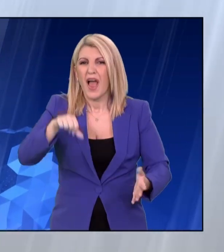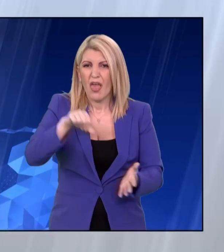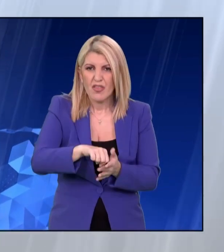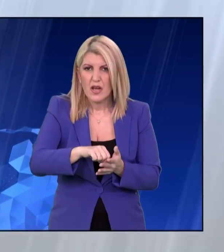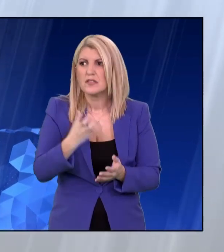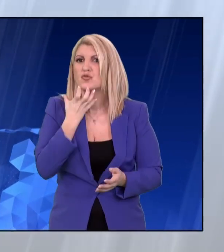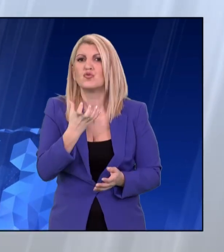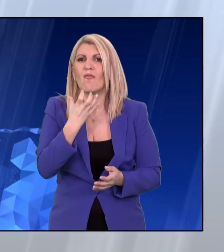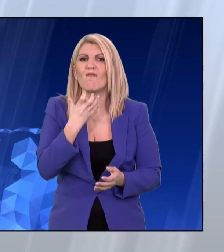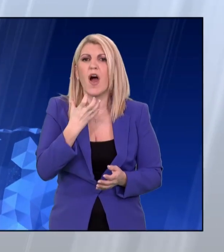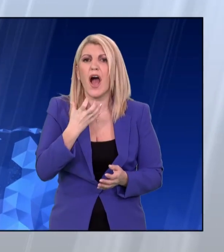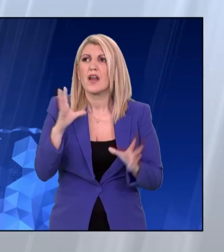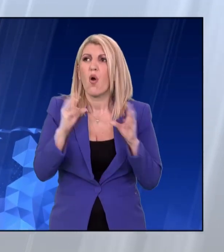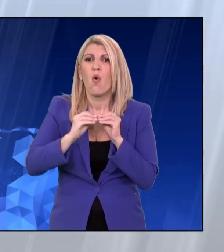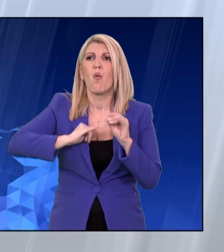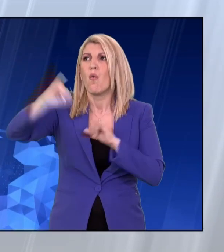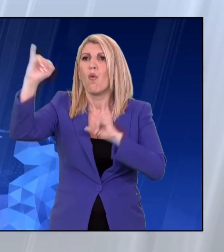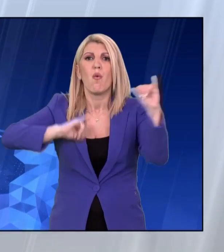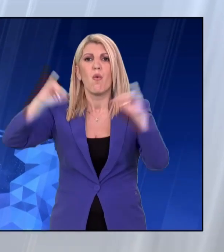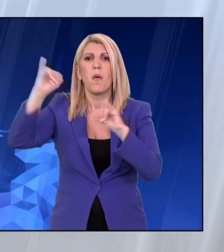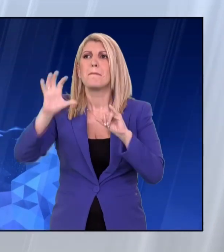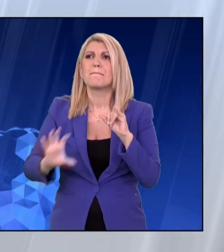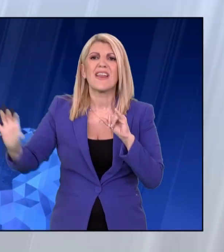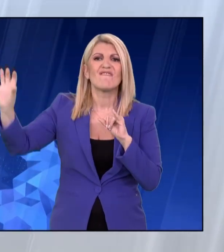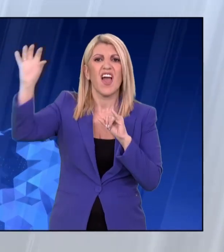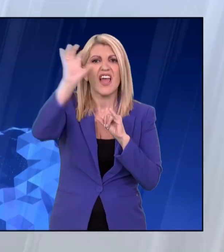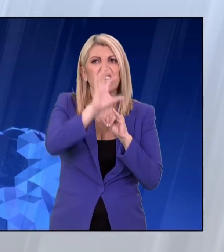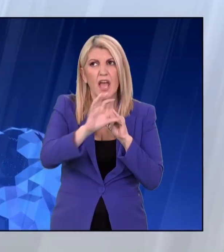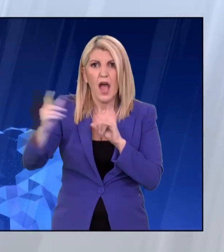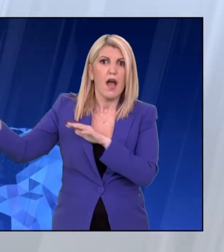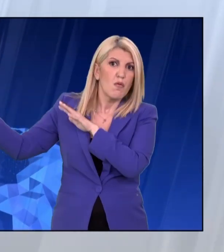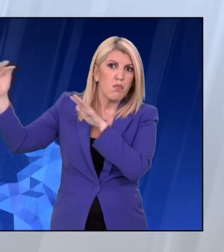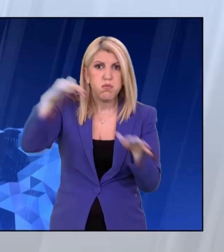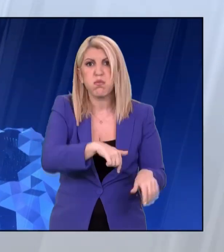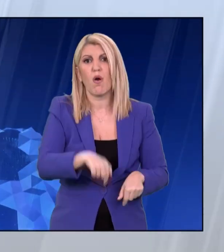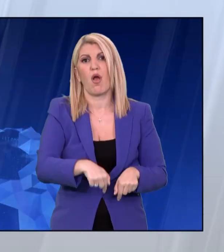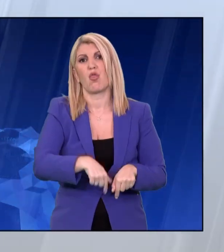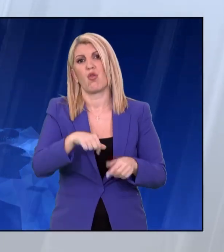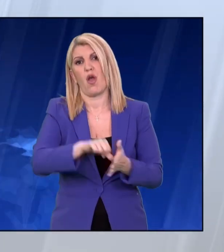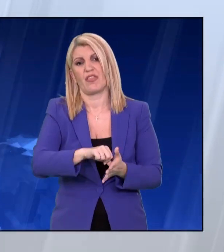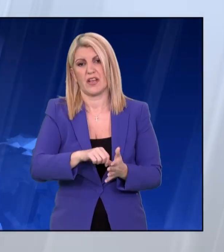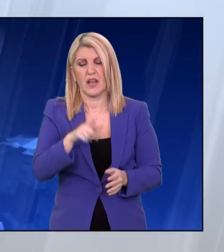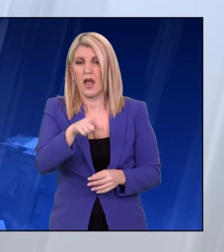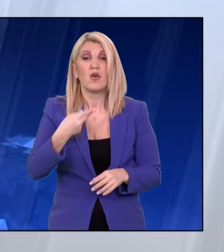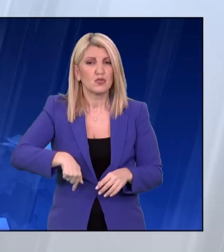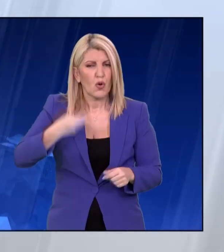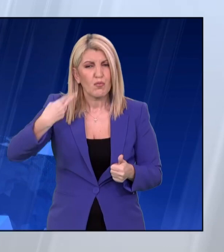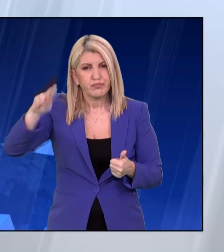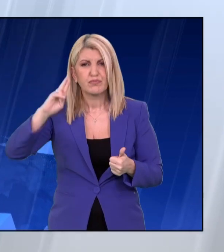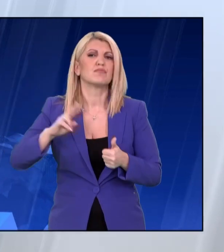περιφέρειας. Σε έξαρση είναι και ο κορονοϊός και ο ιός του αναπνευστικού, αλλά και ο στρεπτόκοκος και οι γαστρεντερίτιδες.